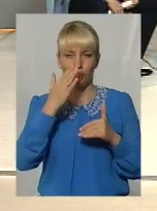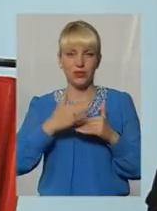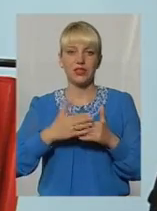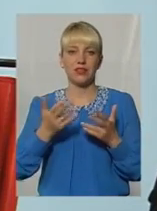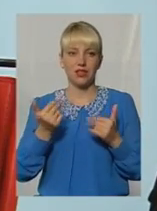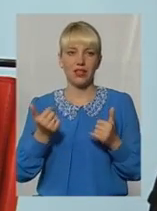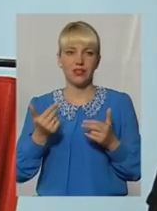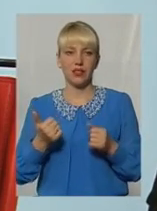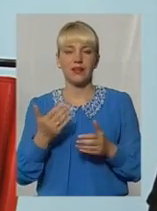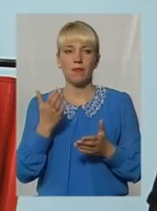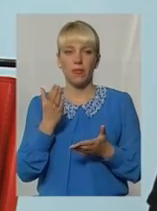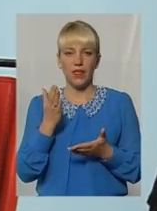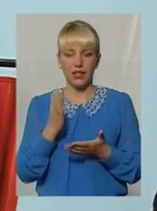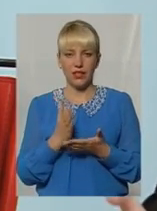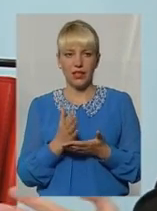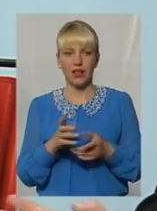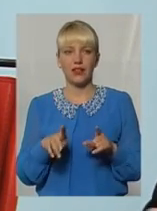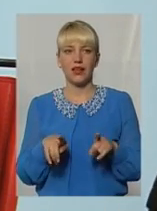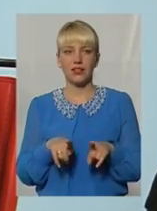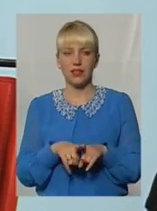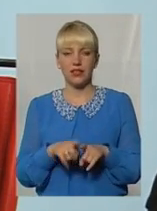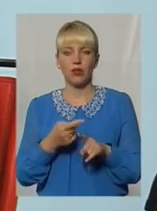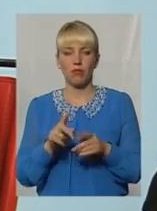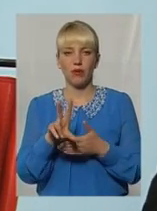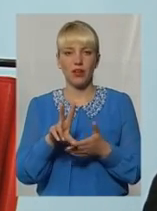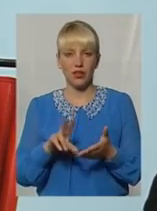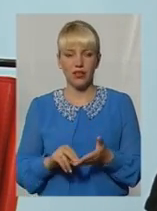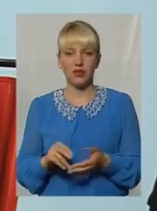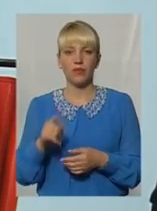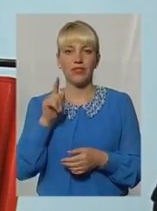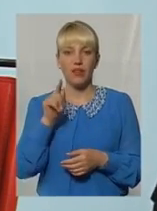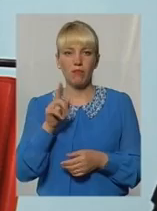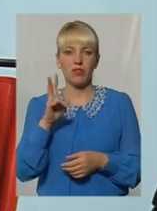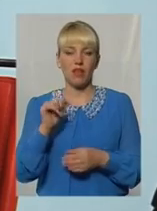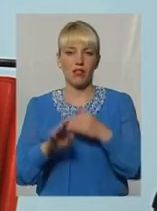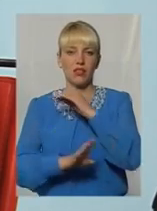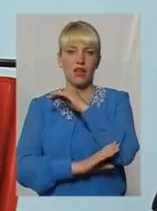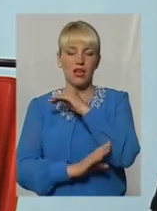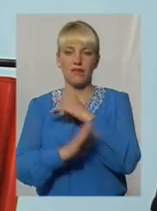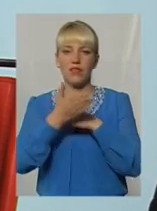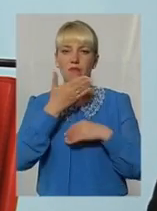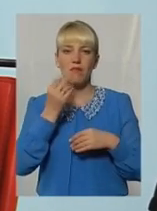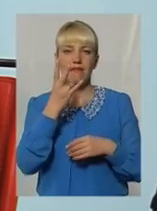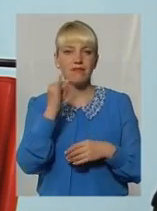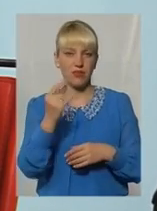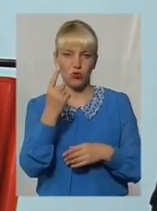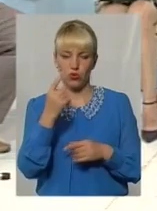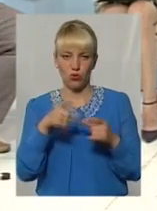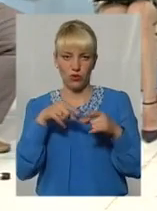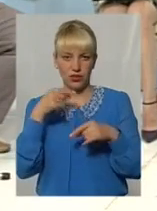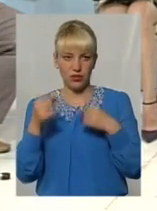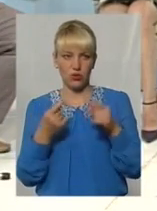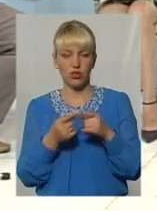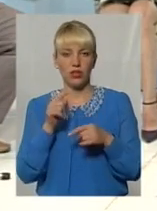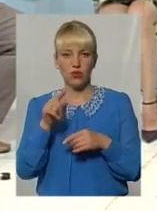саме так. Є такий приклад, що там на дереві немає жодного листочку. І тут якраз той випадок,